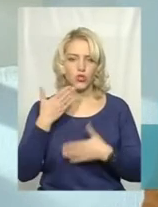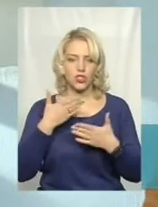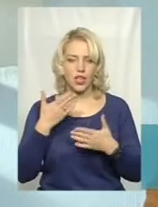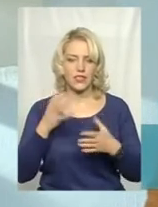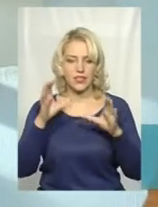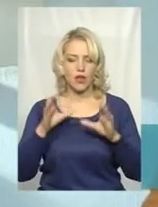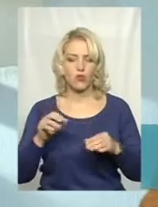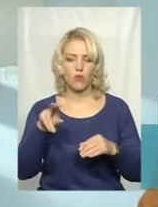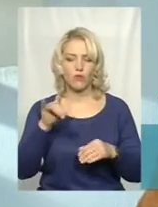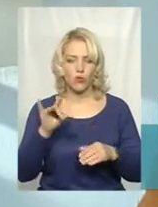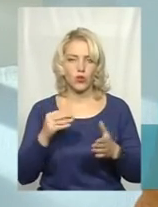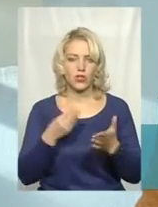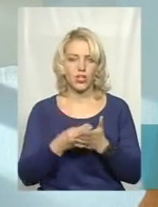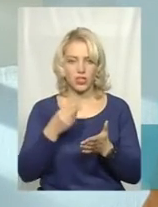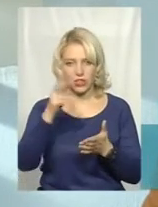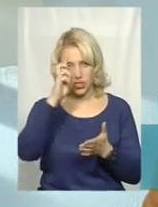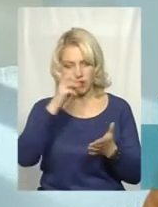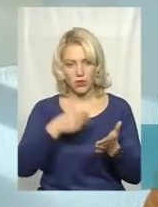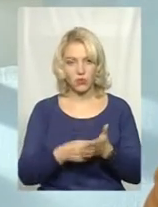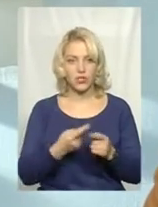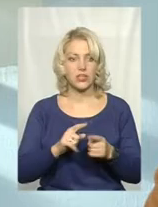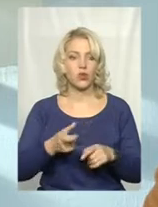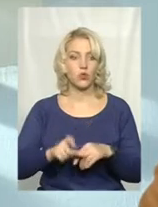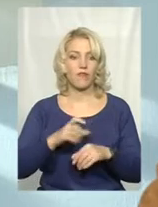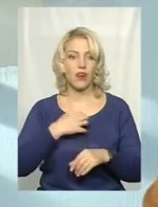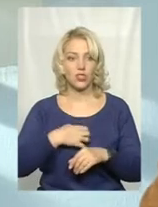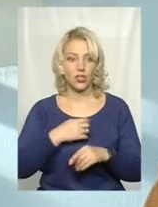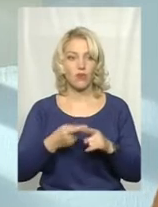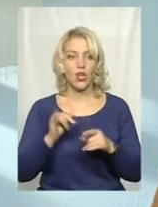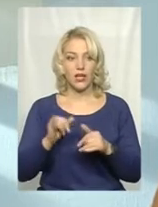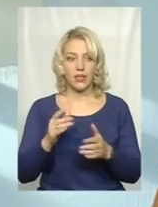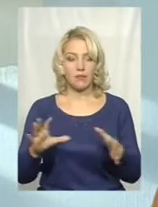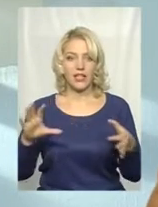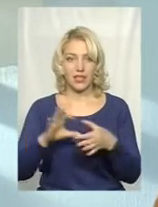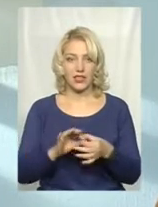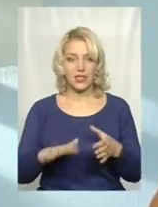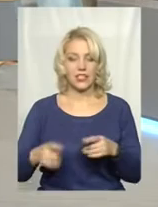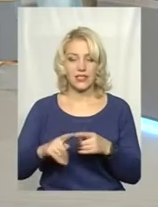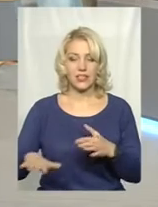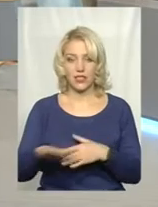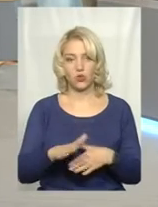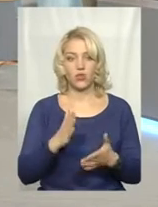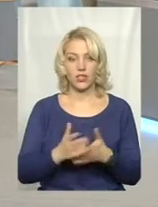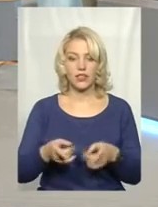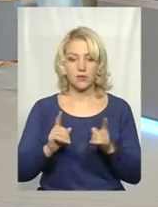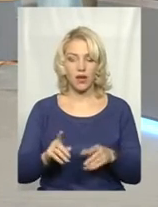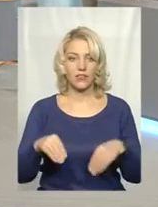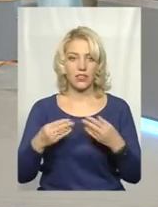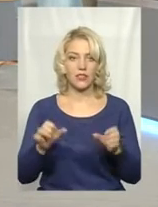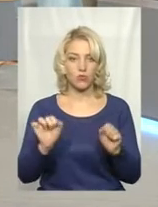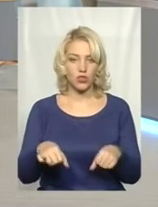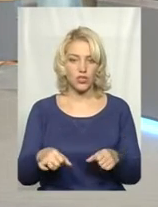закону про державний бюджет. Це дуже важливо. І от якраз приєднання цієї території дійсно насправді дасть можливість